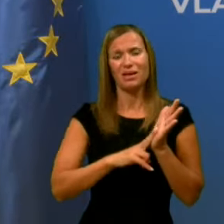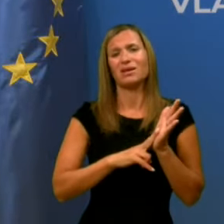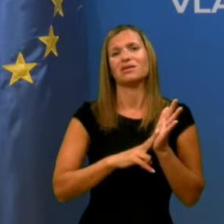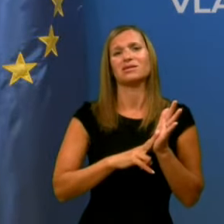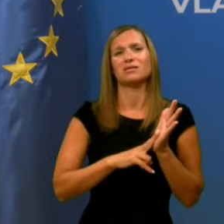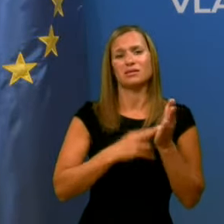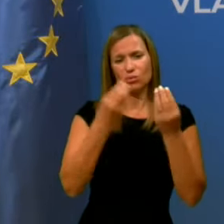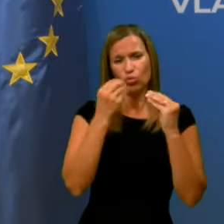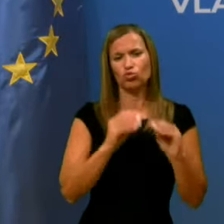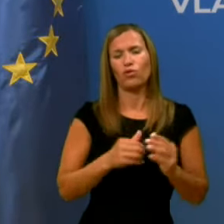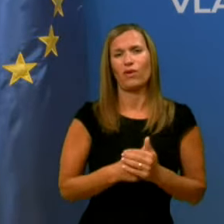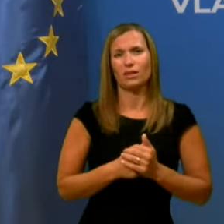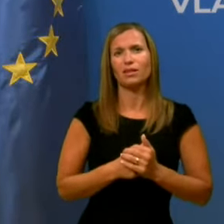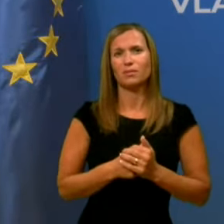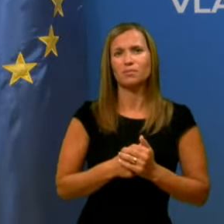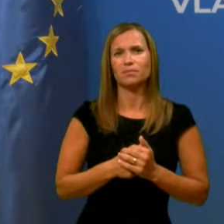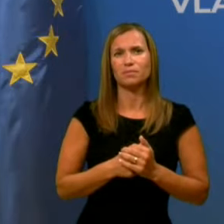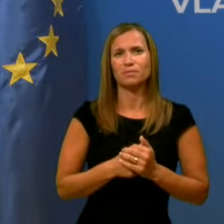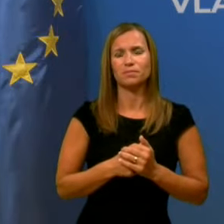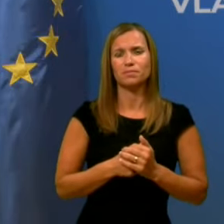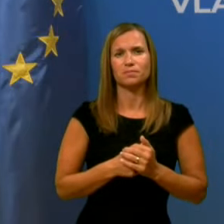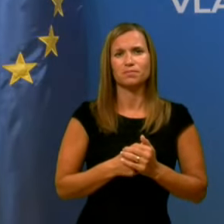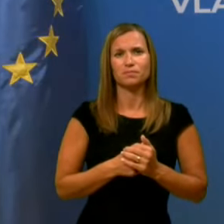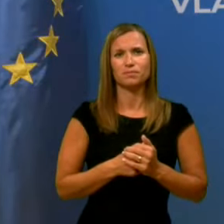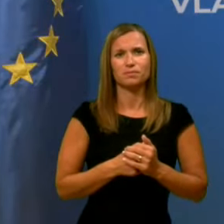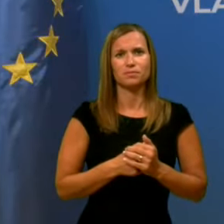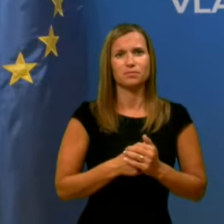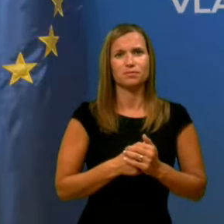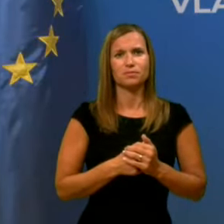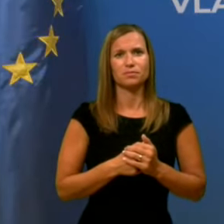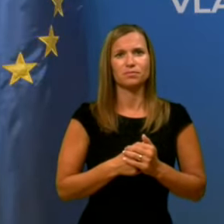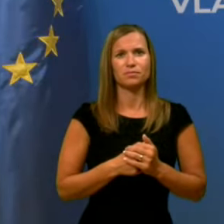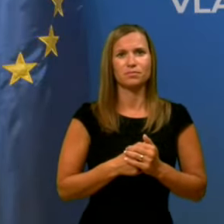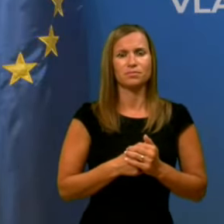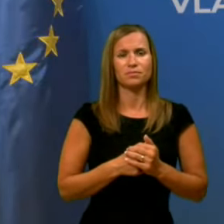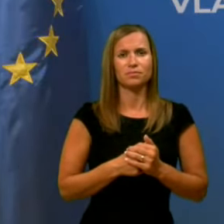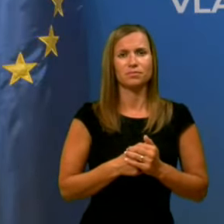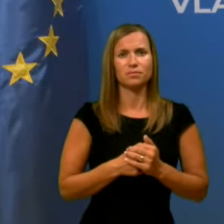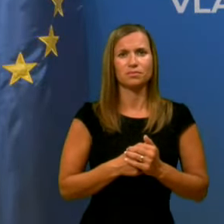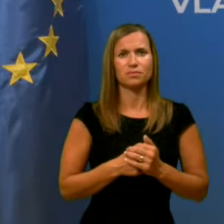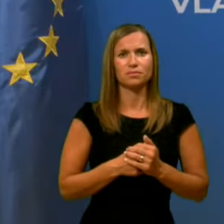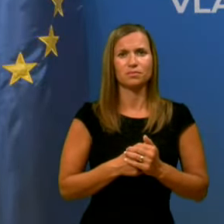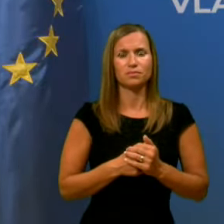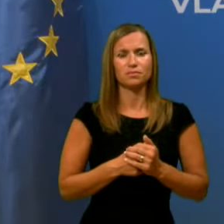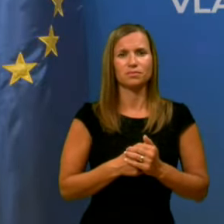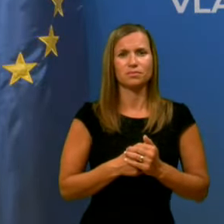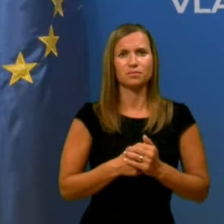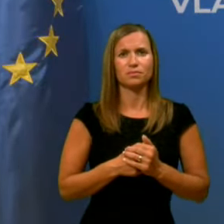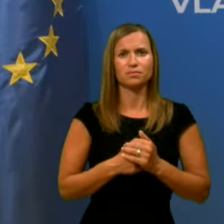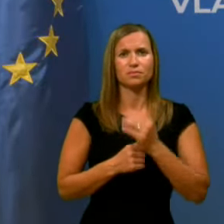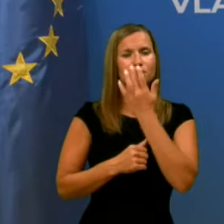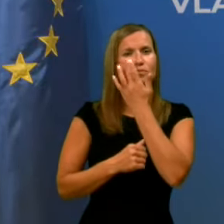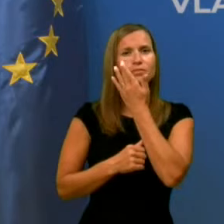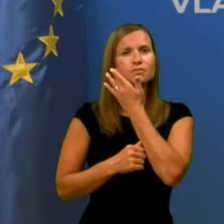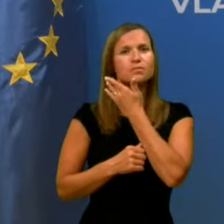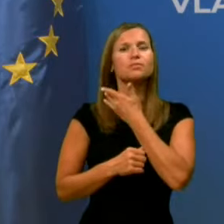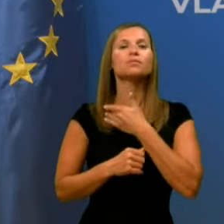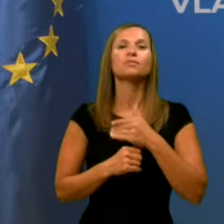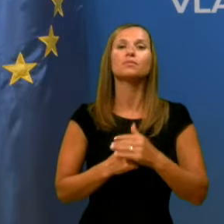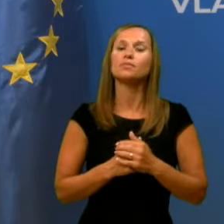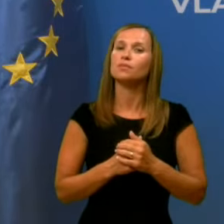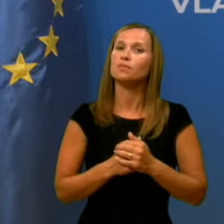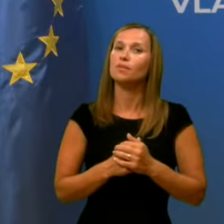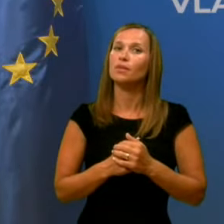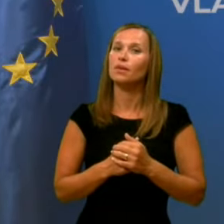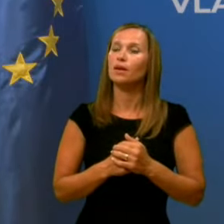imeti dovolj velik povdarek na strokovnem delu in predvsem spoštovanje vsega tega. Petka